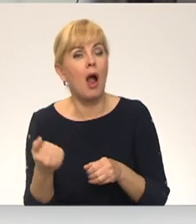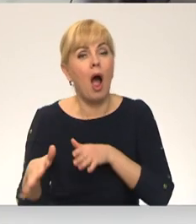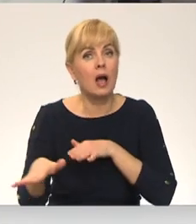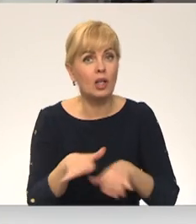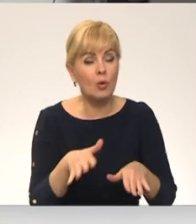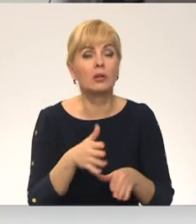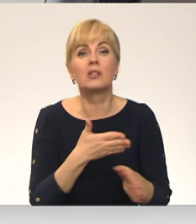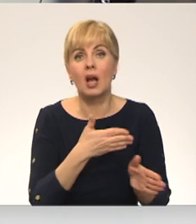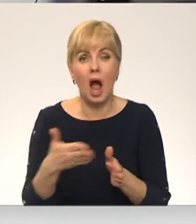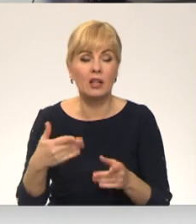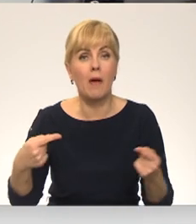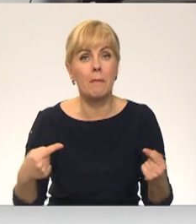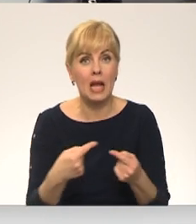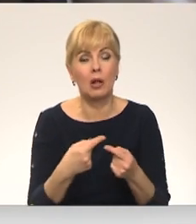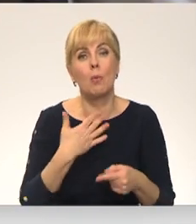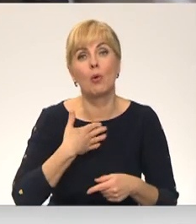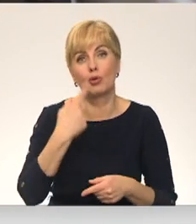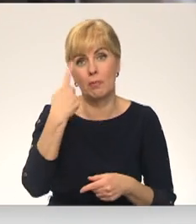gatavi pielāgoties prasībām.